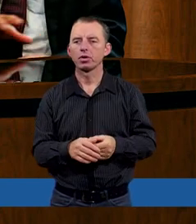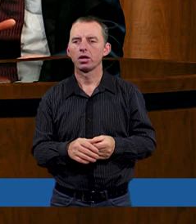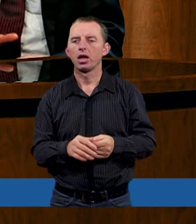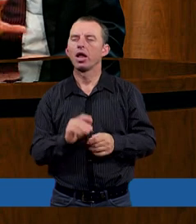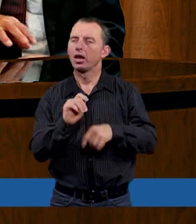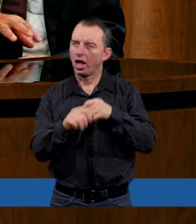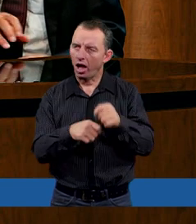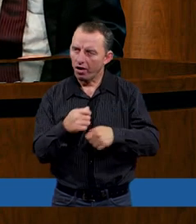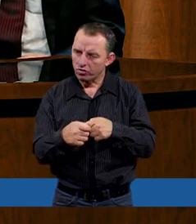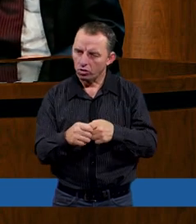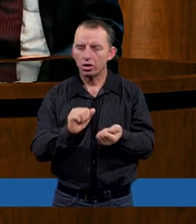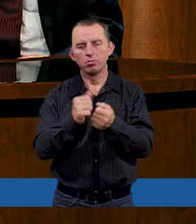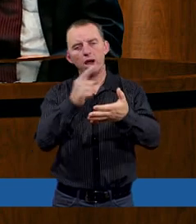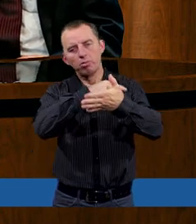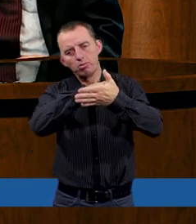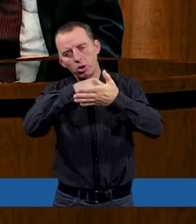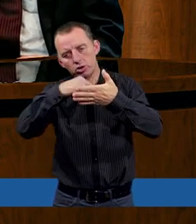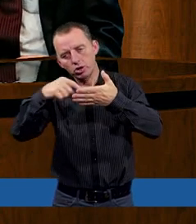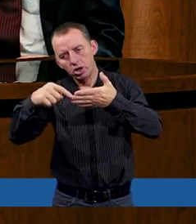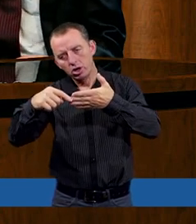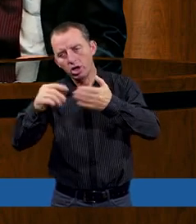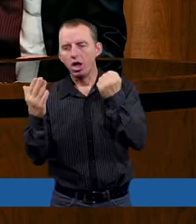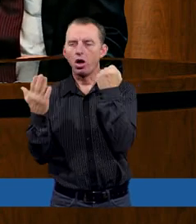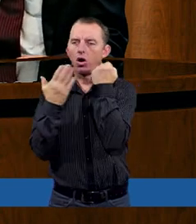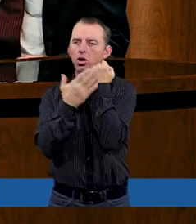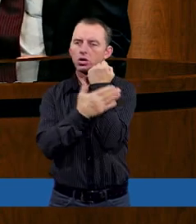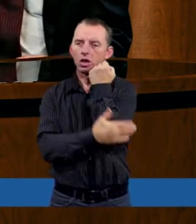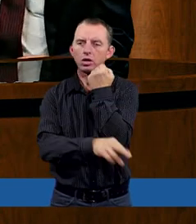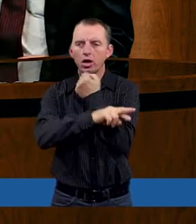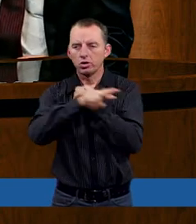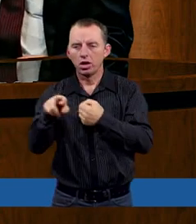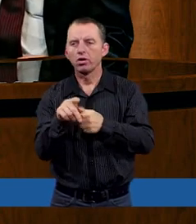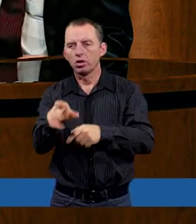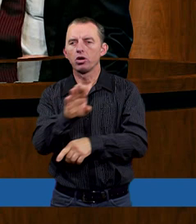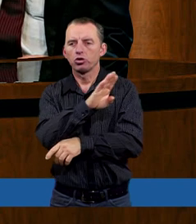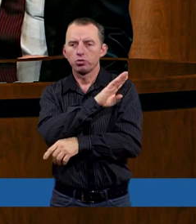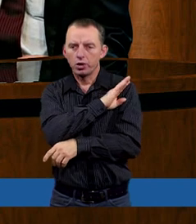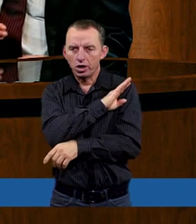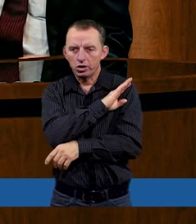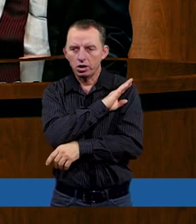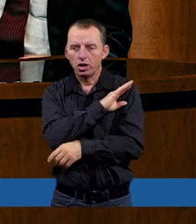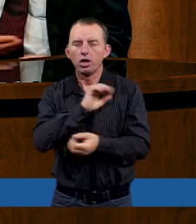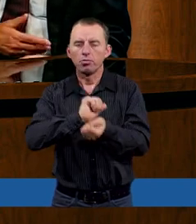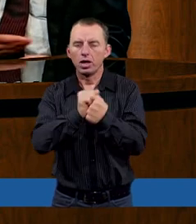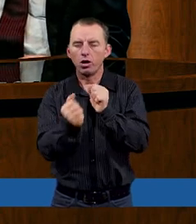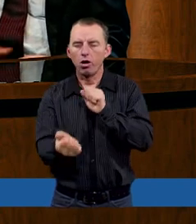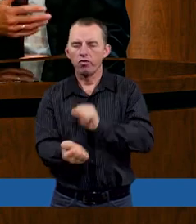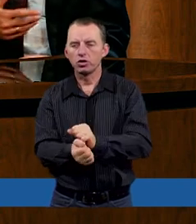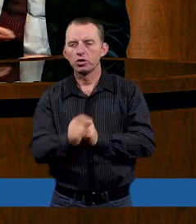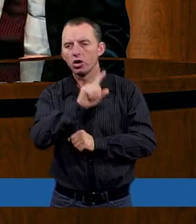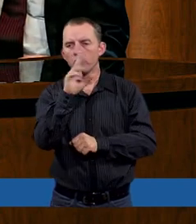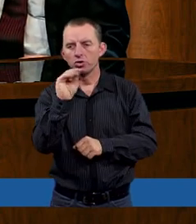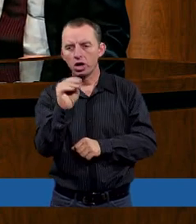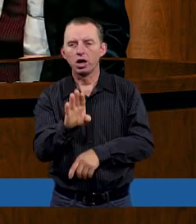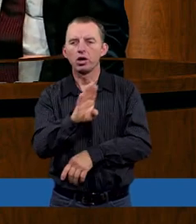nawiązać albo podkreślić te ostateczne rzeczy, tą drugą śmierć, a mianowicie, że